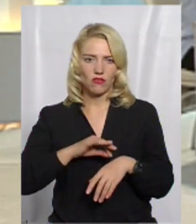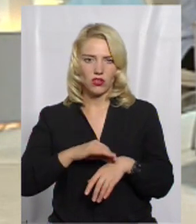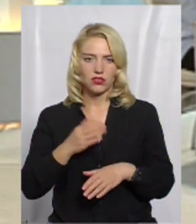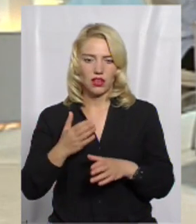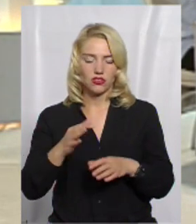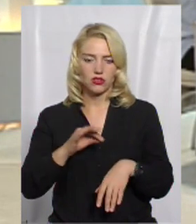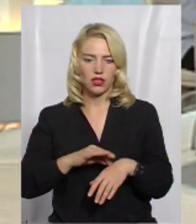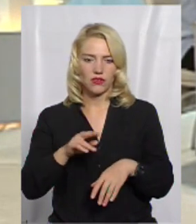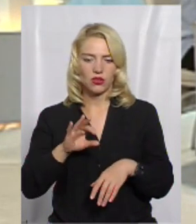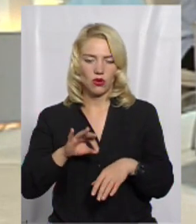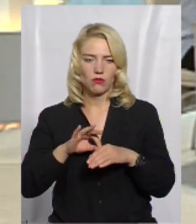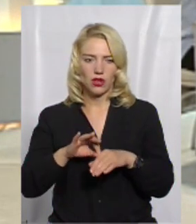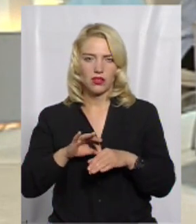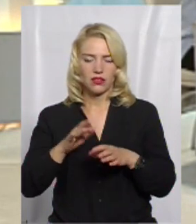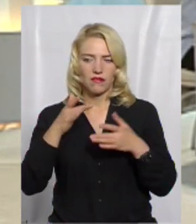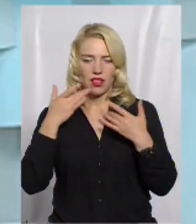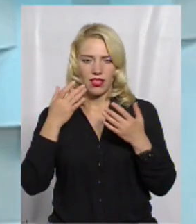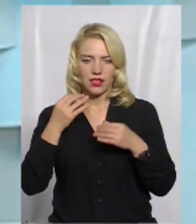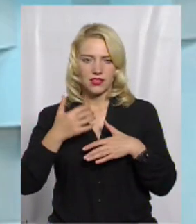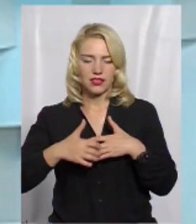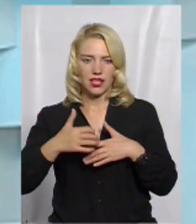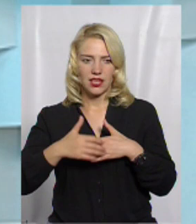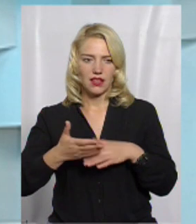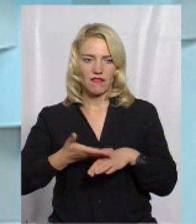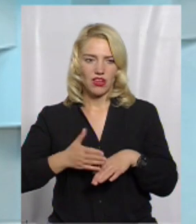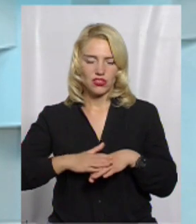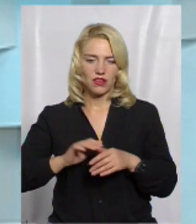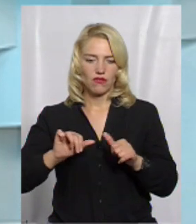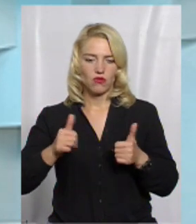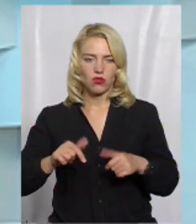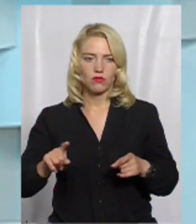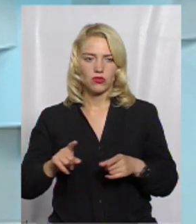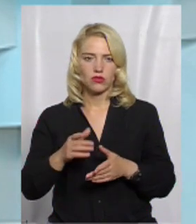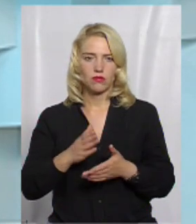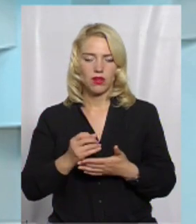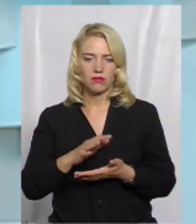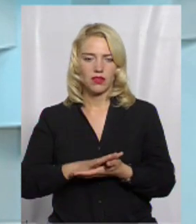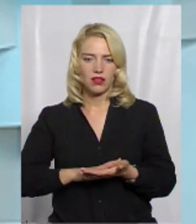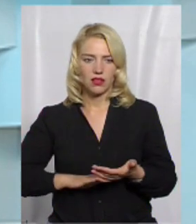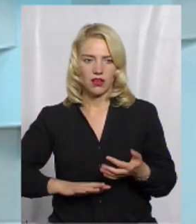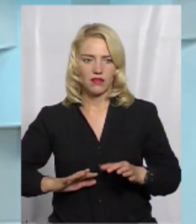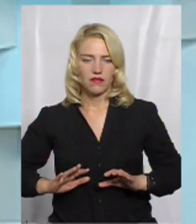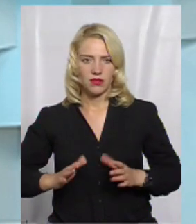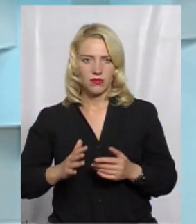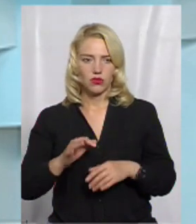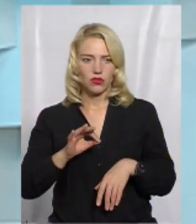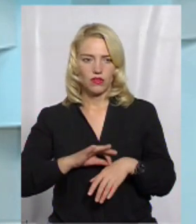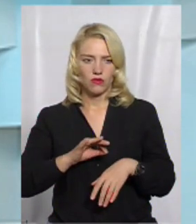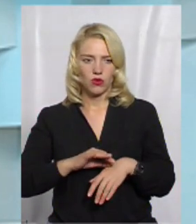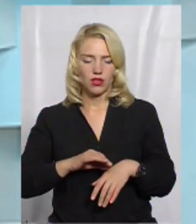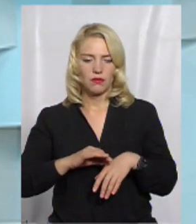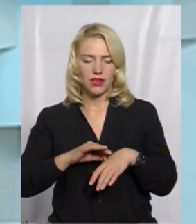захворіти, то перенести в легкій або в середньо важкій формі, що ми маємо і на даний випадок. Хвора